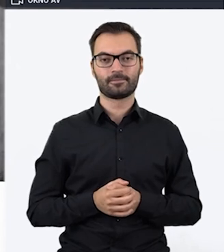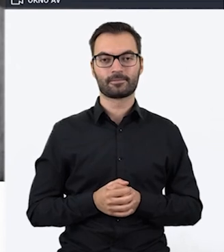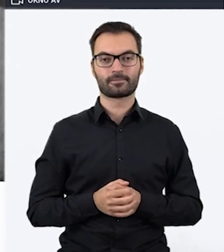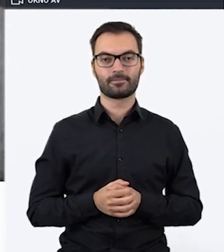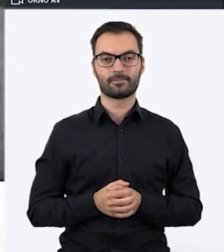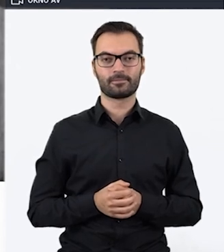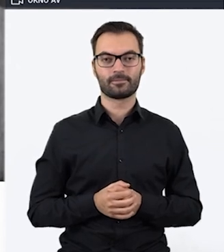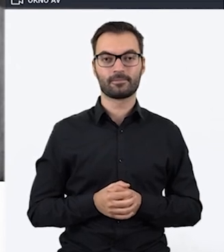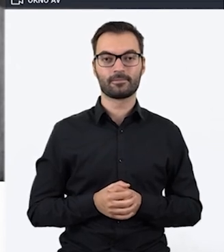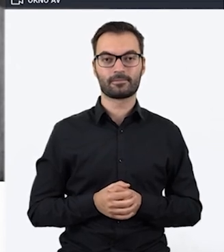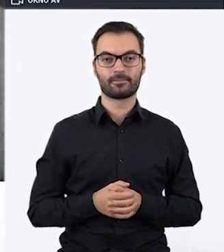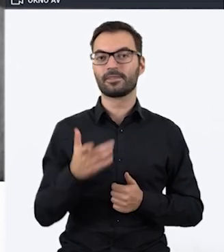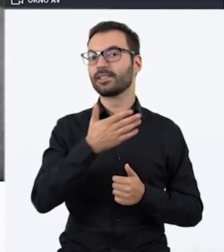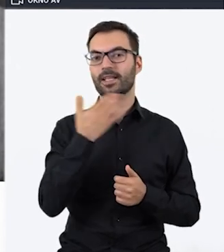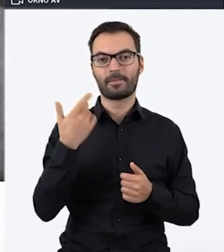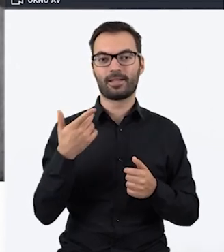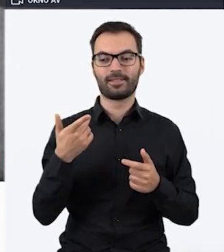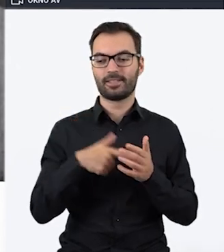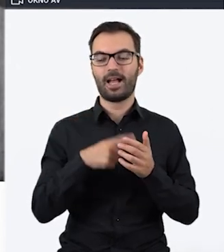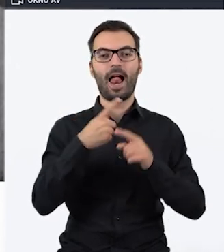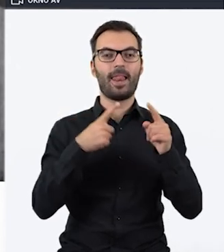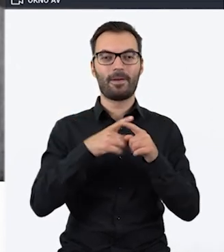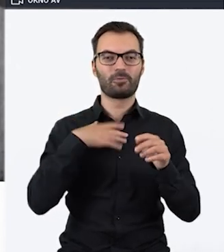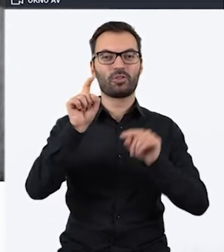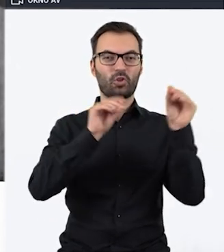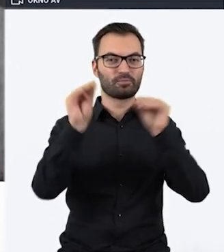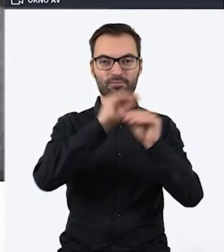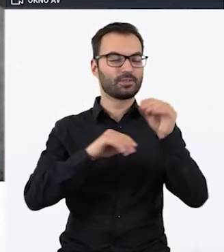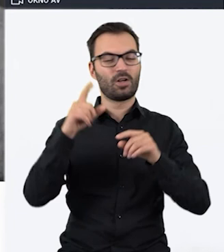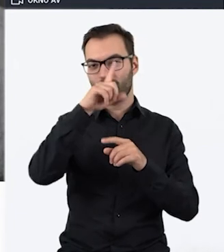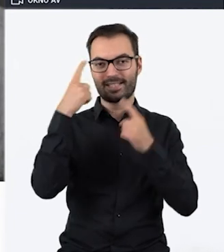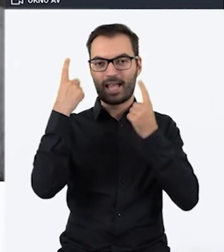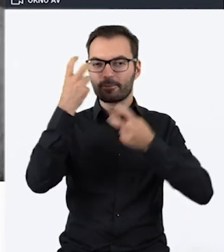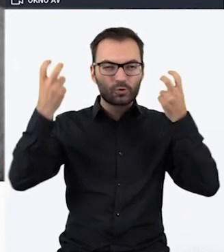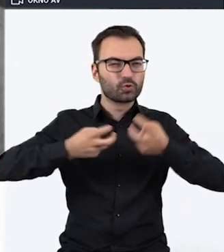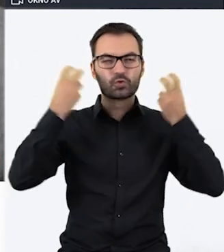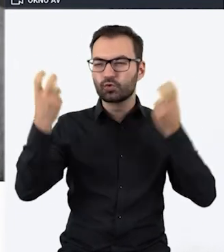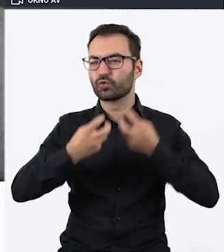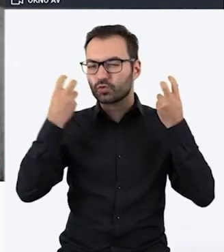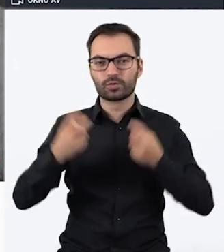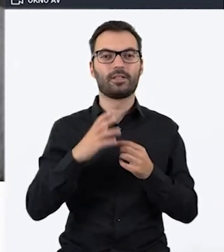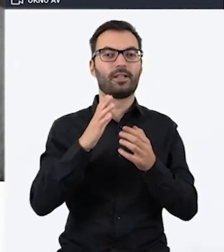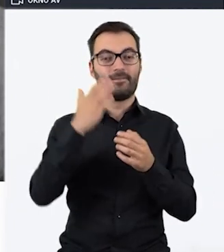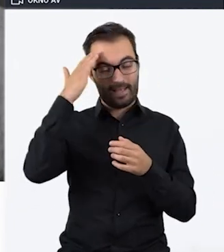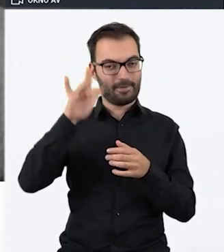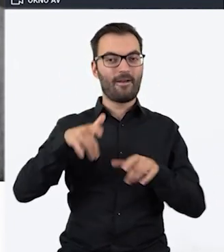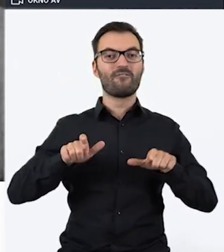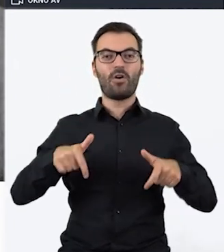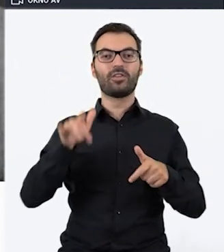No i jak Państwo widzą, nie widać tych interaktywnych elementów, uczestnicy muszą sami je znaleźć, no i wiemy, że na przykład w fotelu jest ukryty,